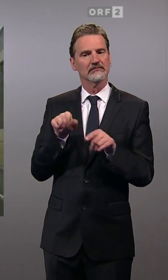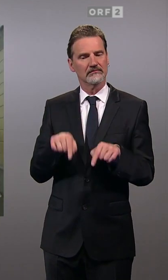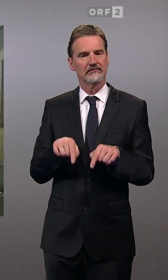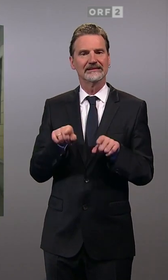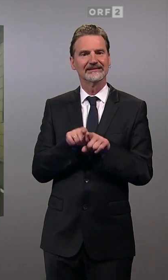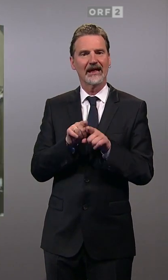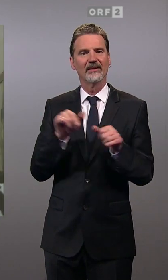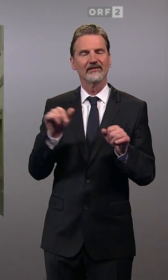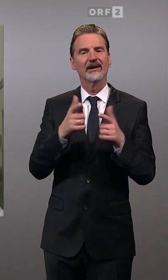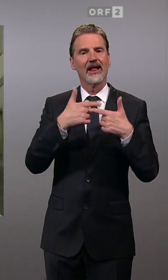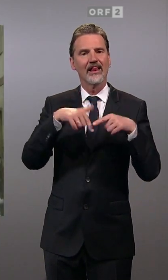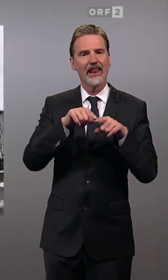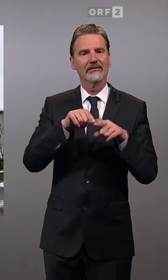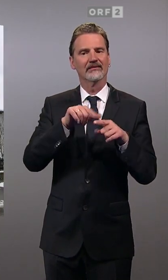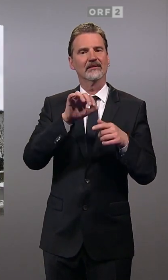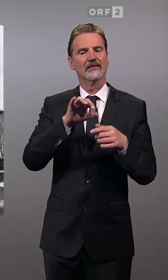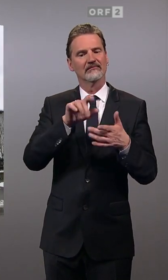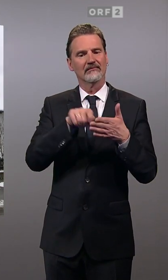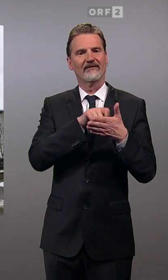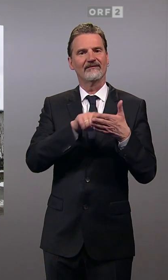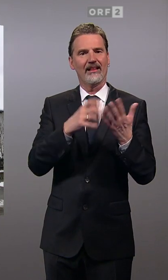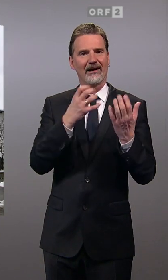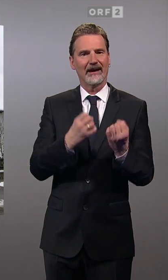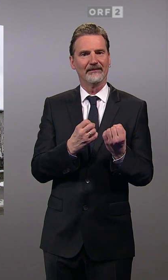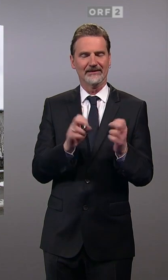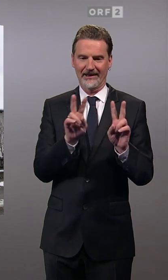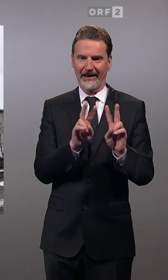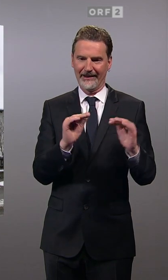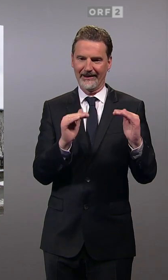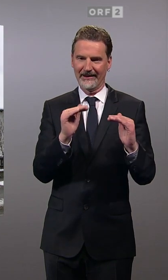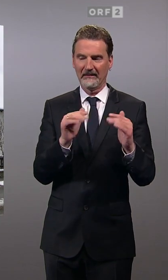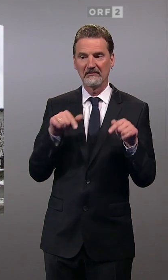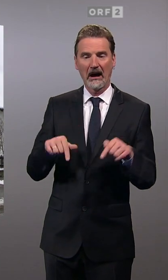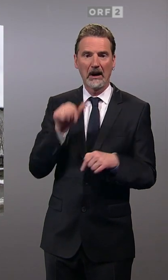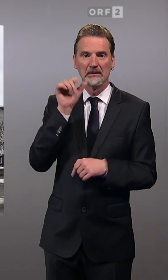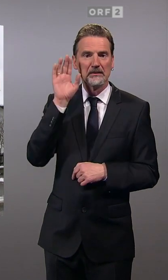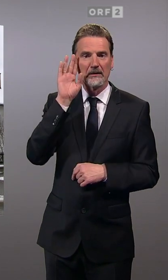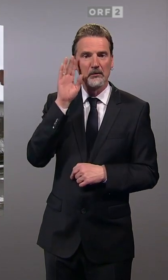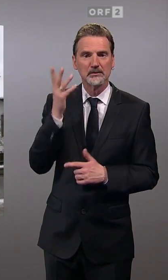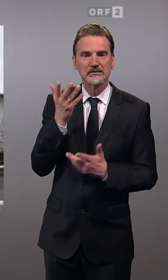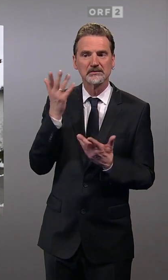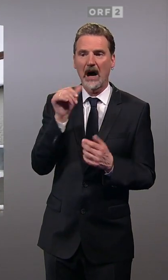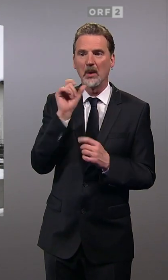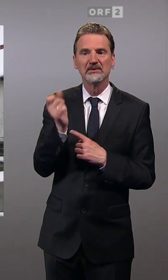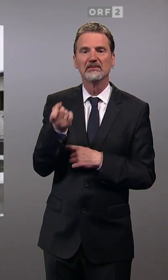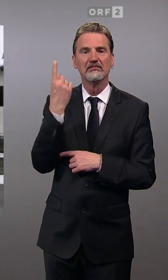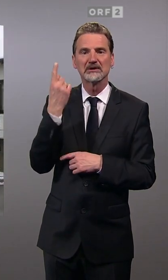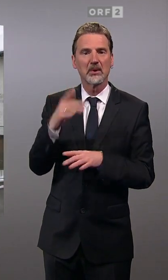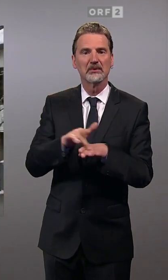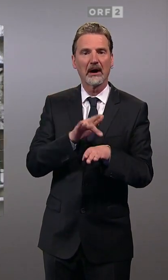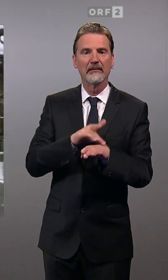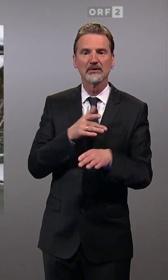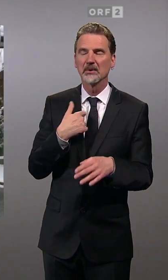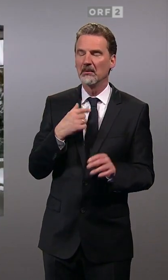am nächsten gekommen war, das hat man hier eigentlich nicht wirklich so bewusst wahrgenommen. Und es ruft auch keine besonderen Emotionen hervor.